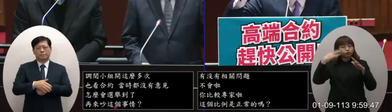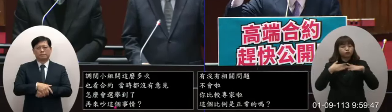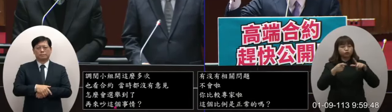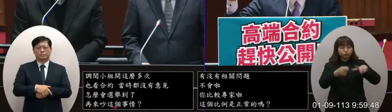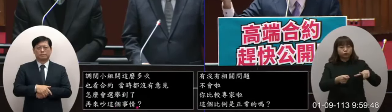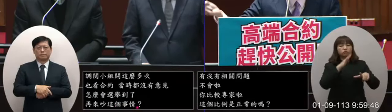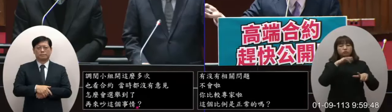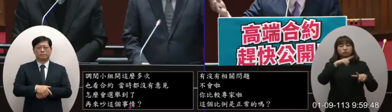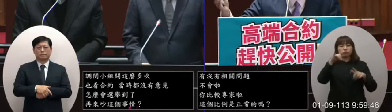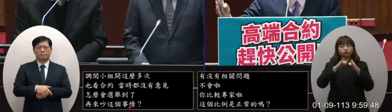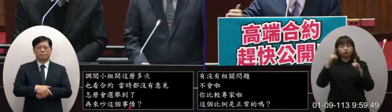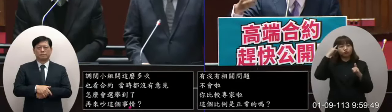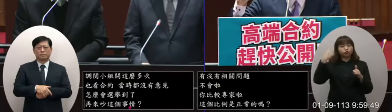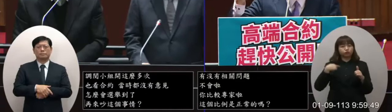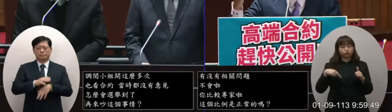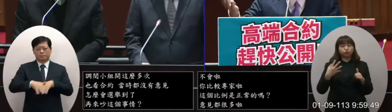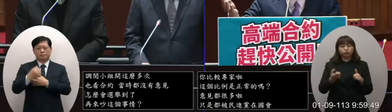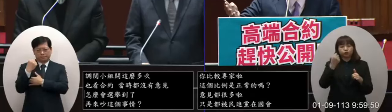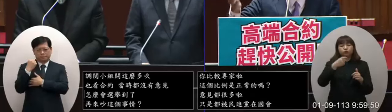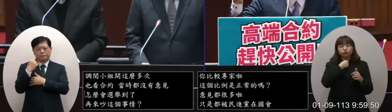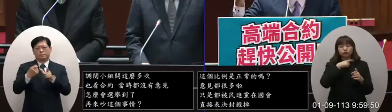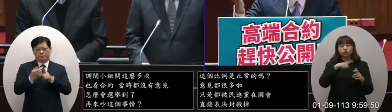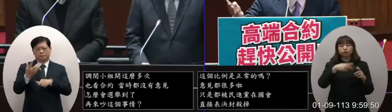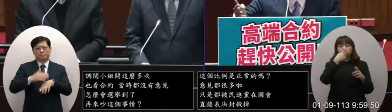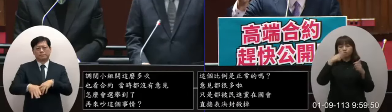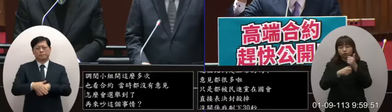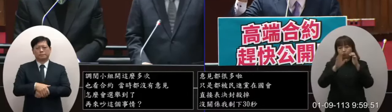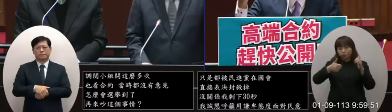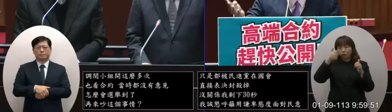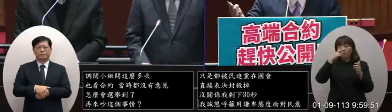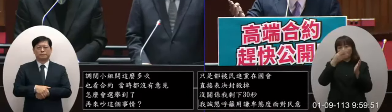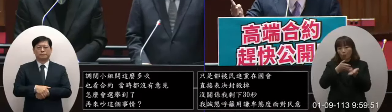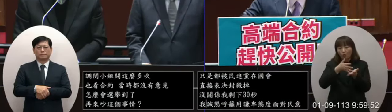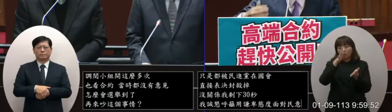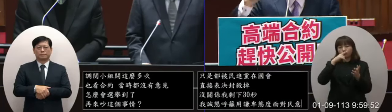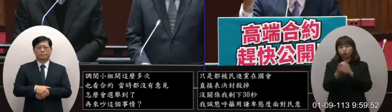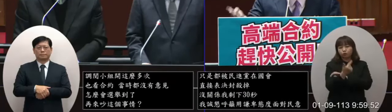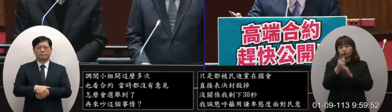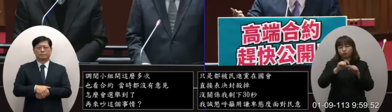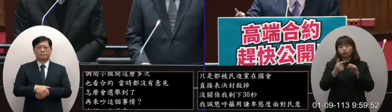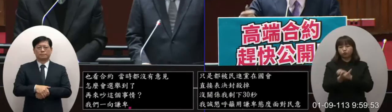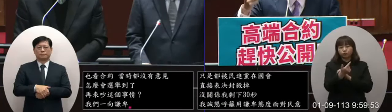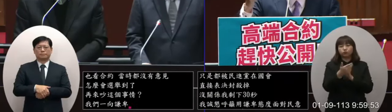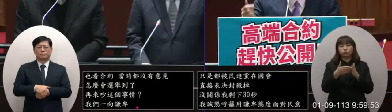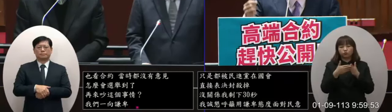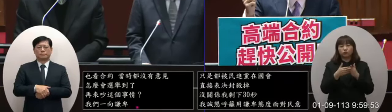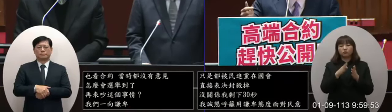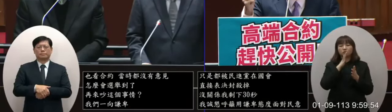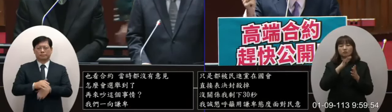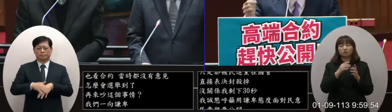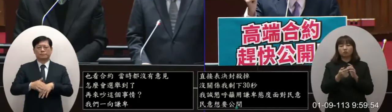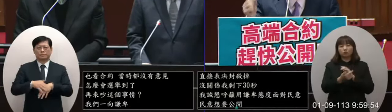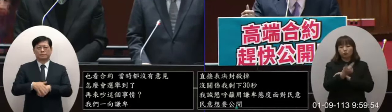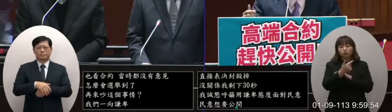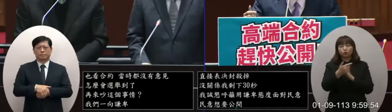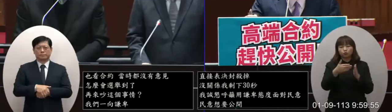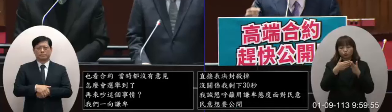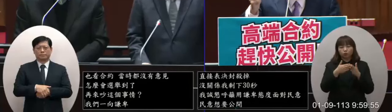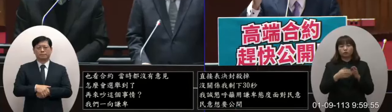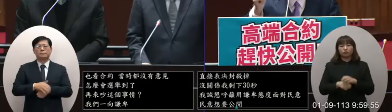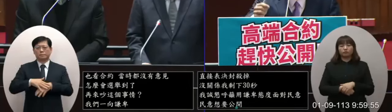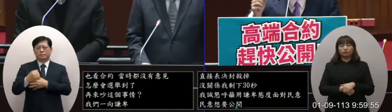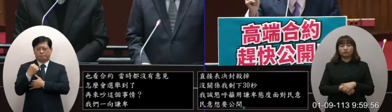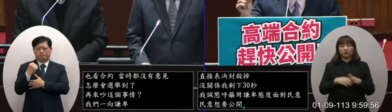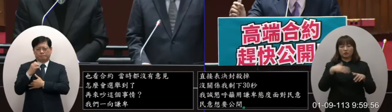希望國人有資的權利政府總統也講了我希望你們盡速盡速越快越好